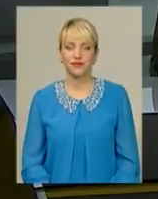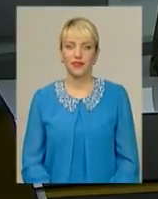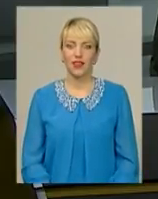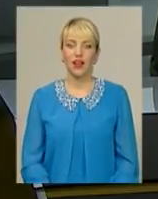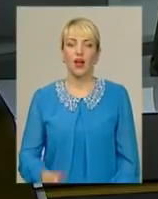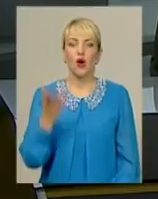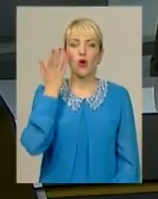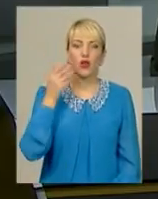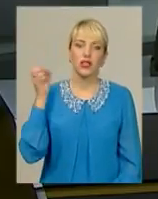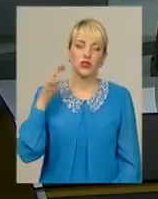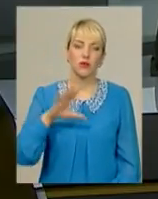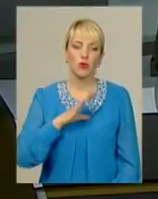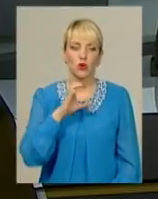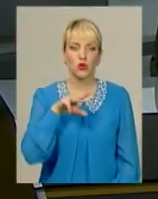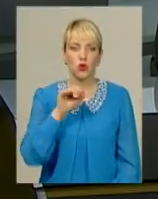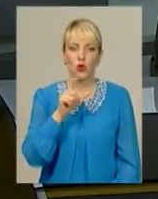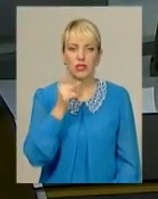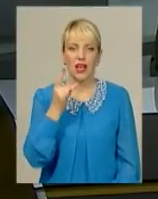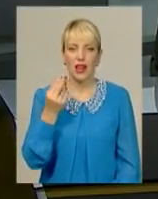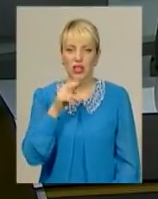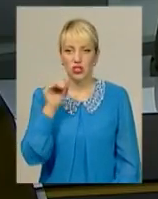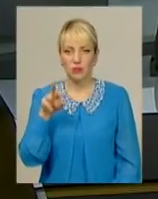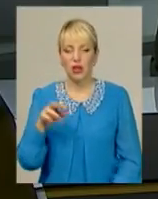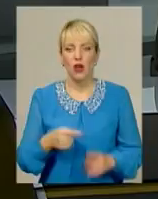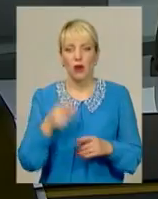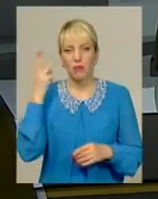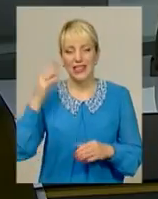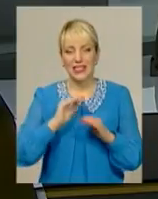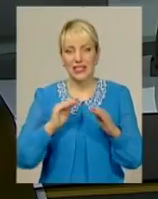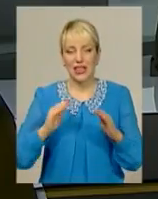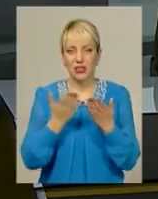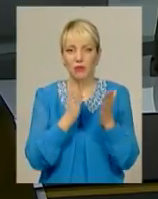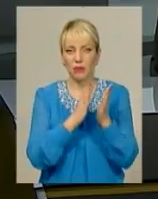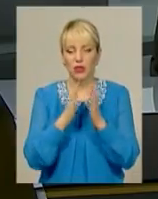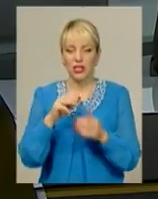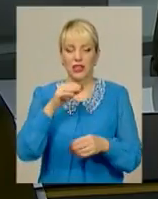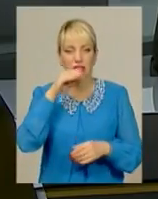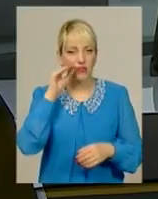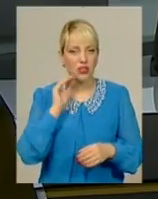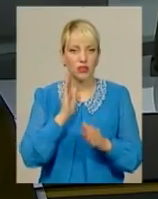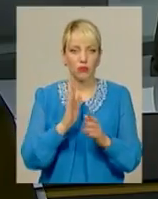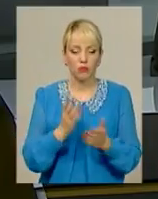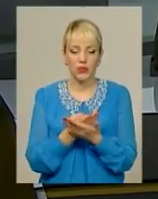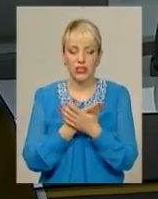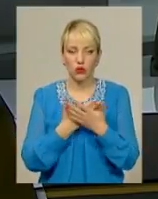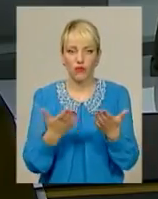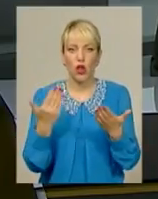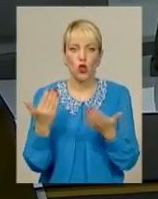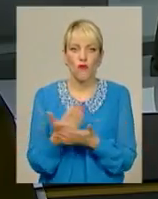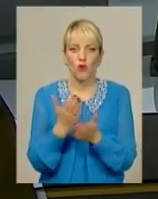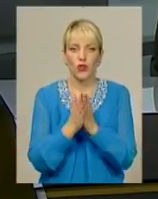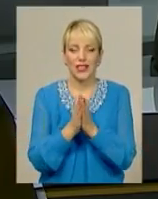Коли сонце було стозрячим, у Хмельницькій обласній дитячій бібліотеці імені Тараса Шевченка презентували нову книгу